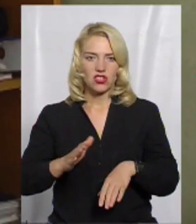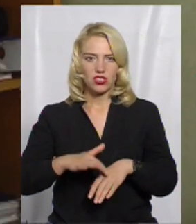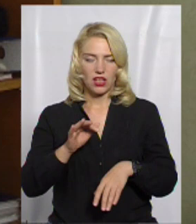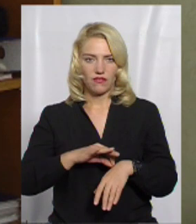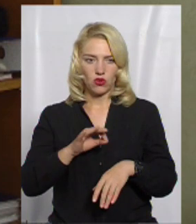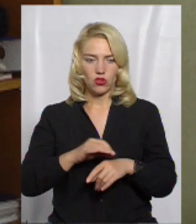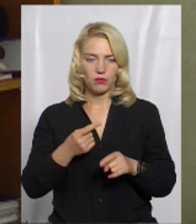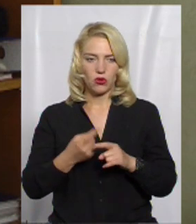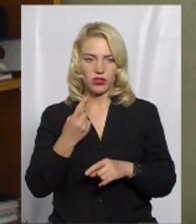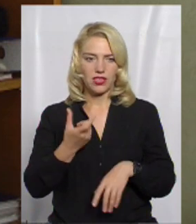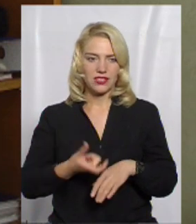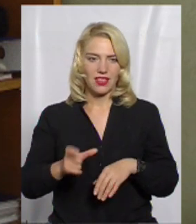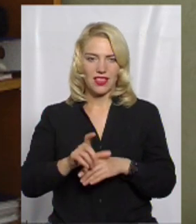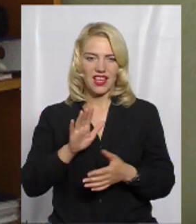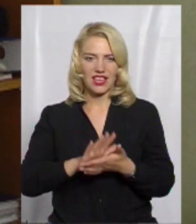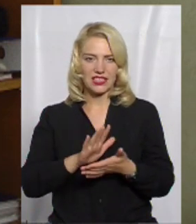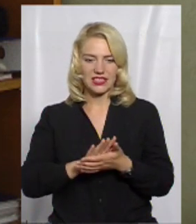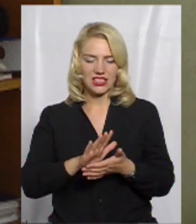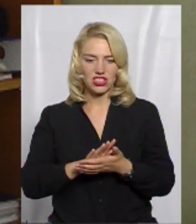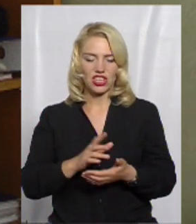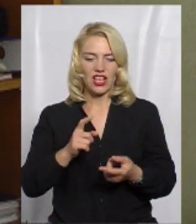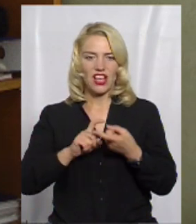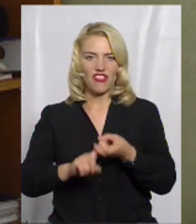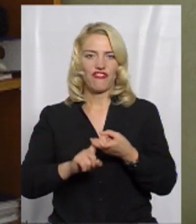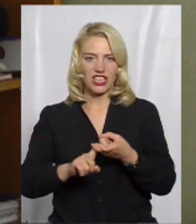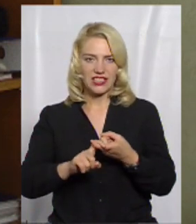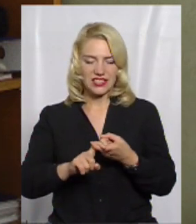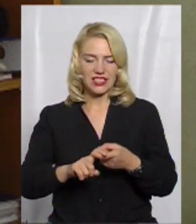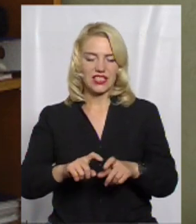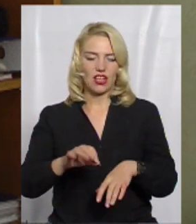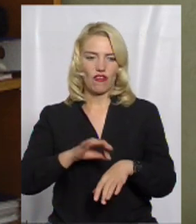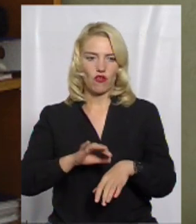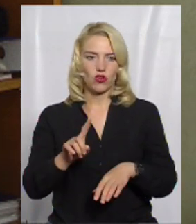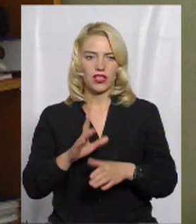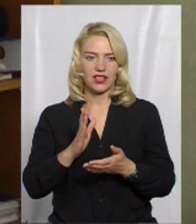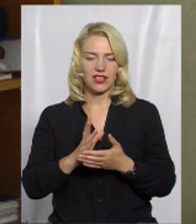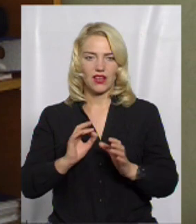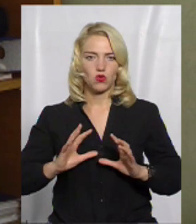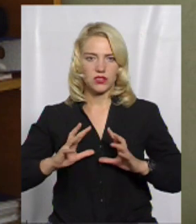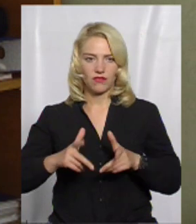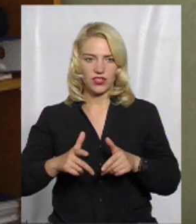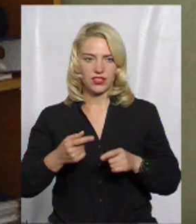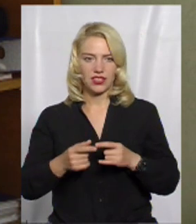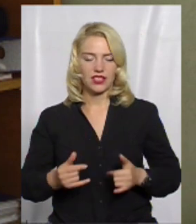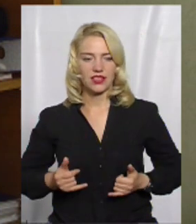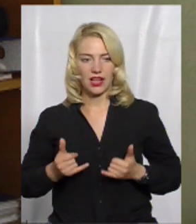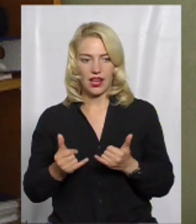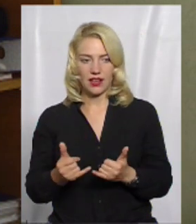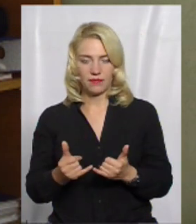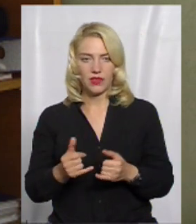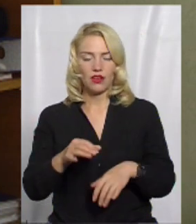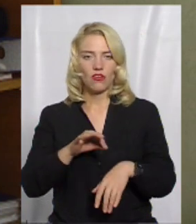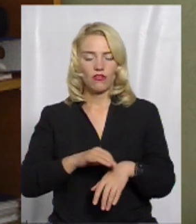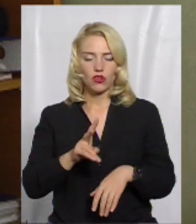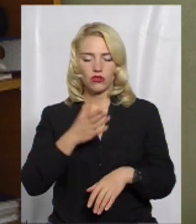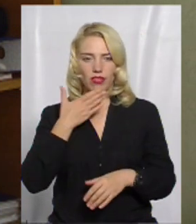Одна з найгрізніших інфекційних хвороб, які існують зараз в світі. І для хворих, які